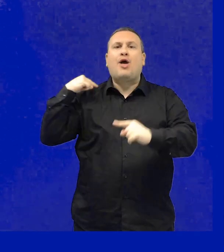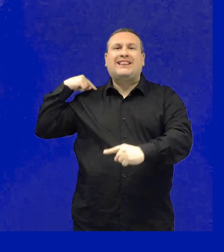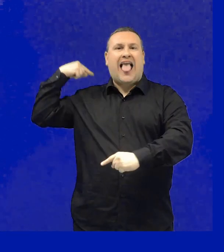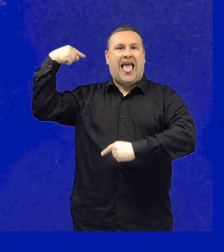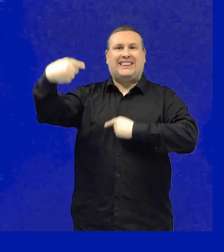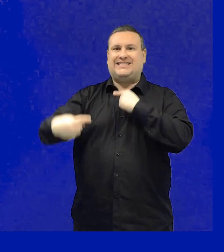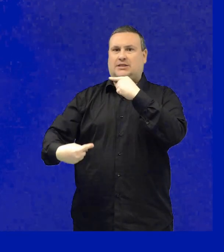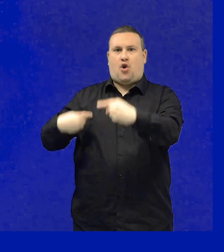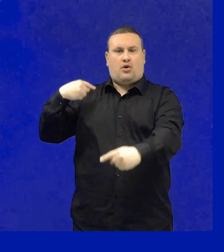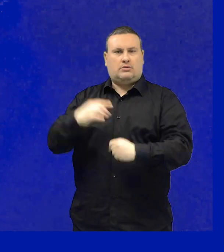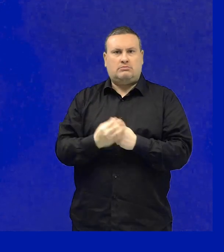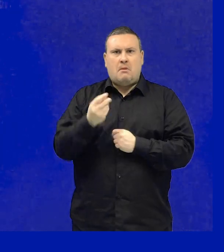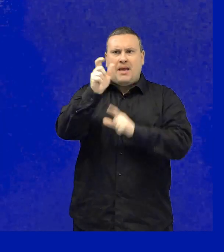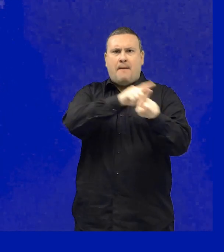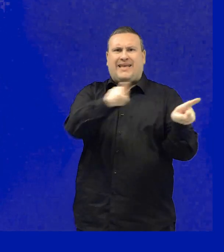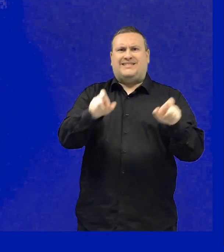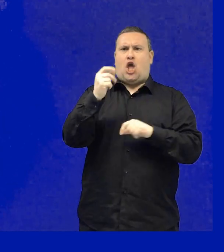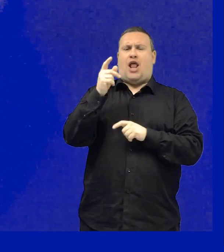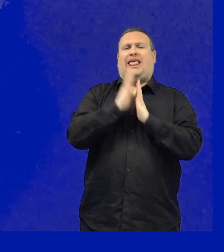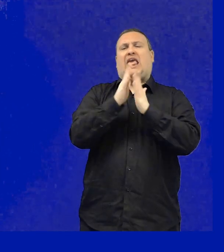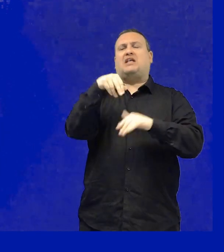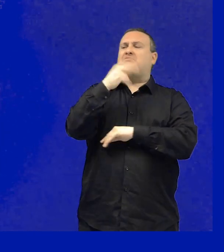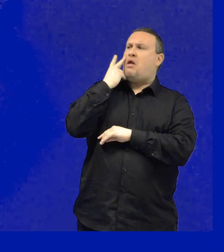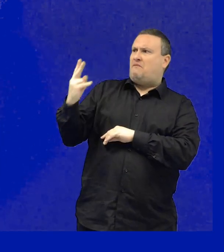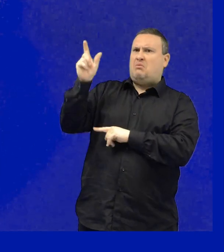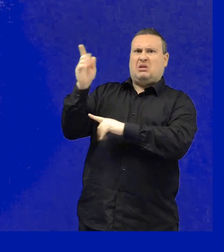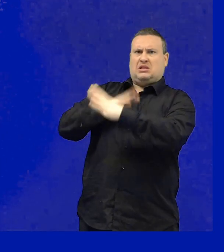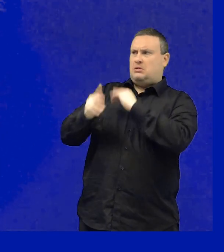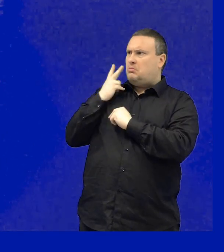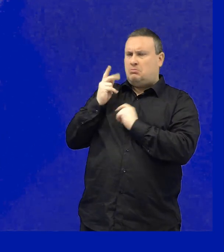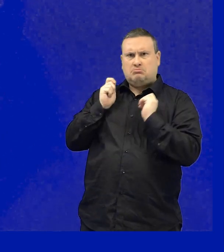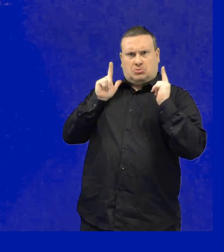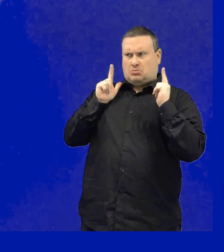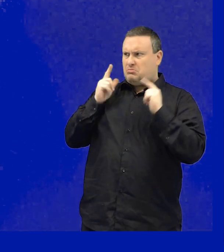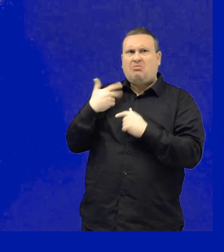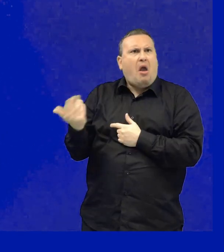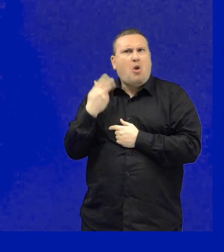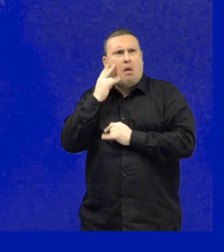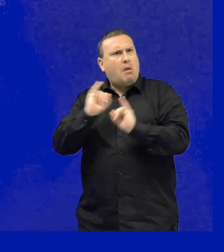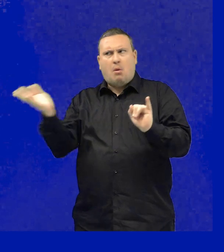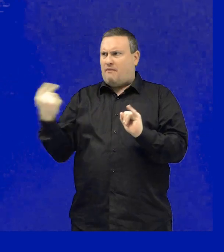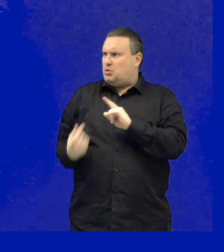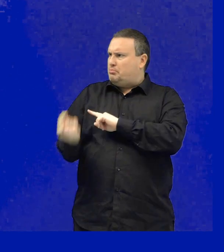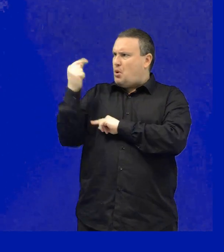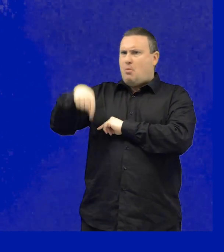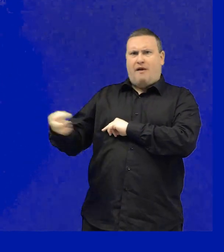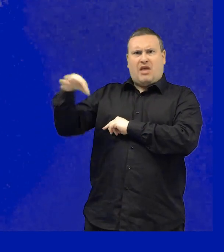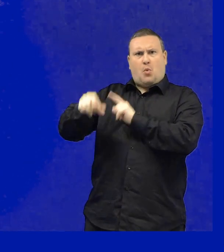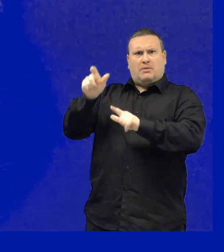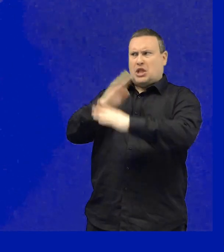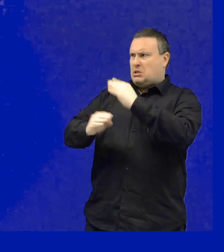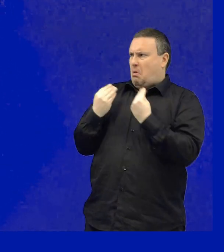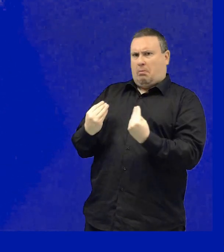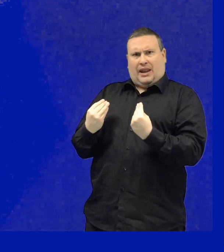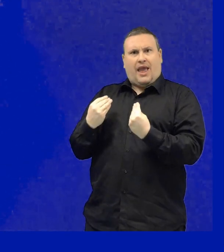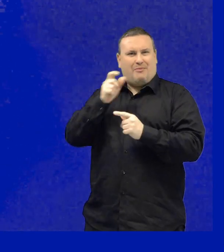penso siano quelle della tradizione. Perché la gente a volte è stupita nel vedere in chiesa persone con disabilità. Non le abbiamo mai viste